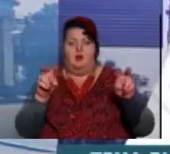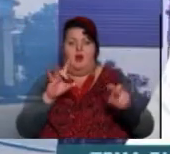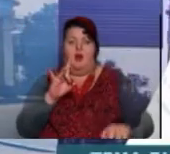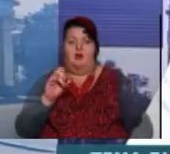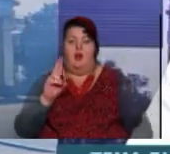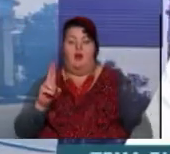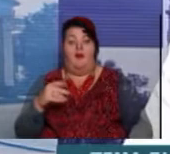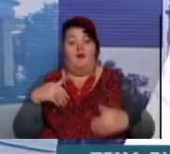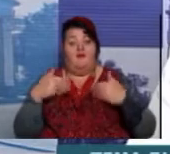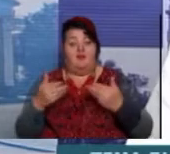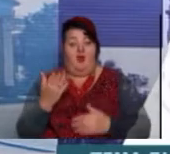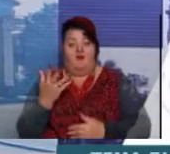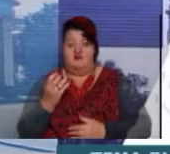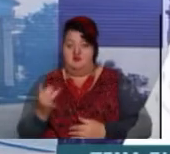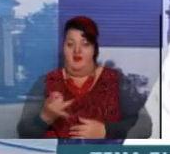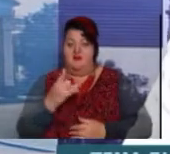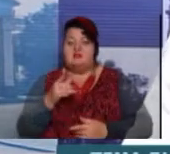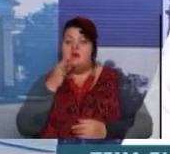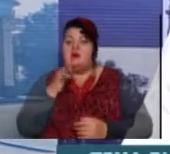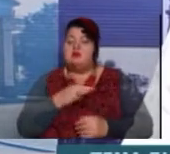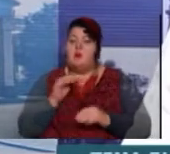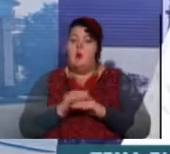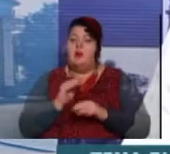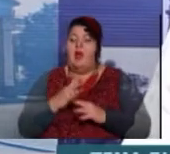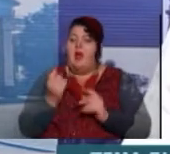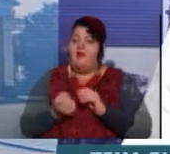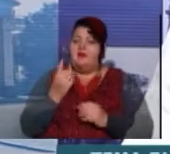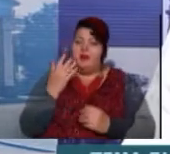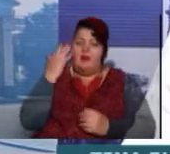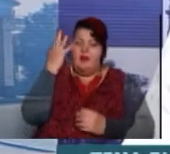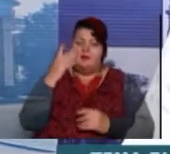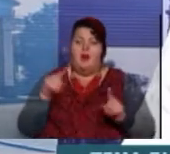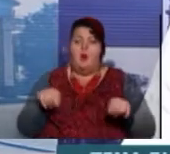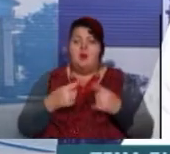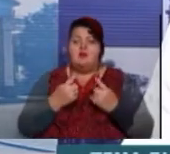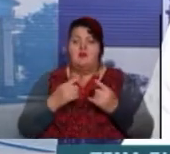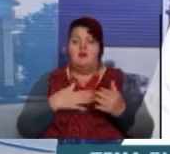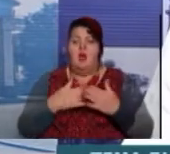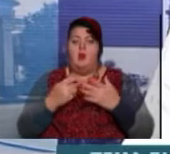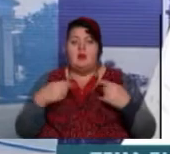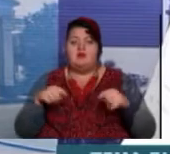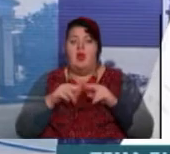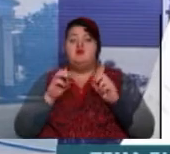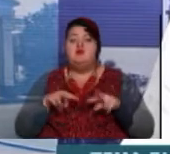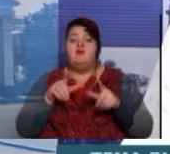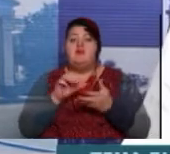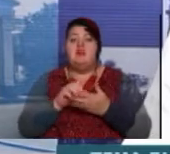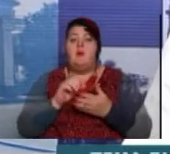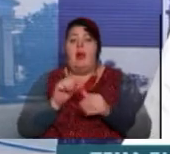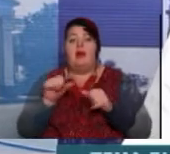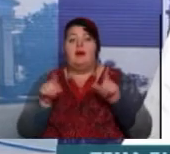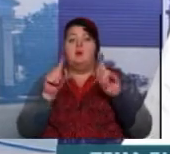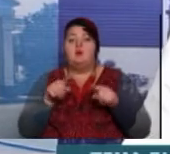Вітаю вас ще раз. Скажіть, будь ласка, як виникла ідея організувати цю громадську організацію і чим ви займаєтесь? Крім того, що